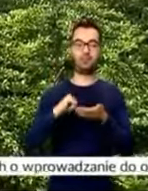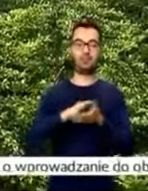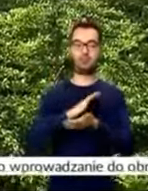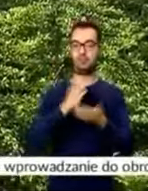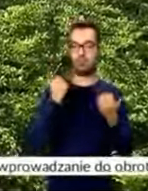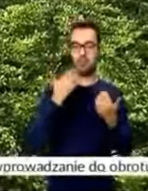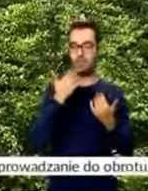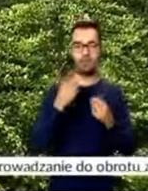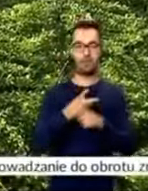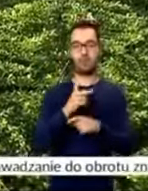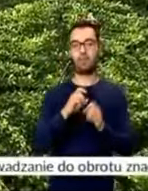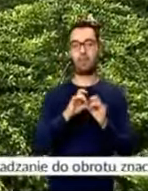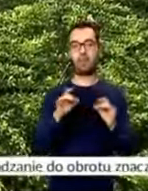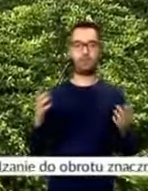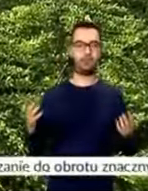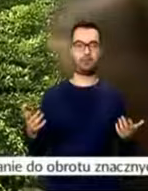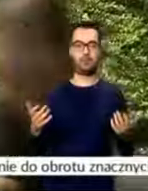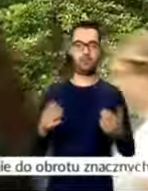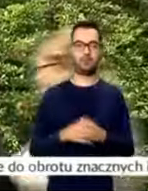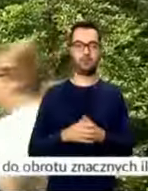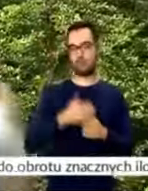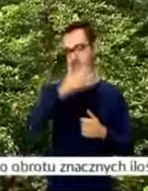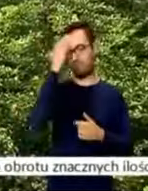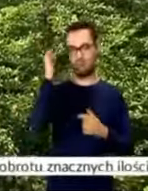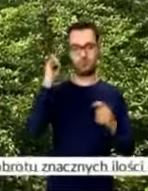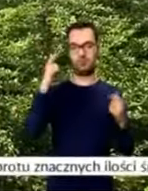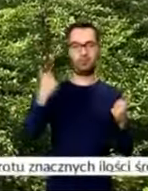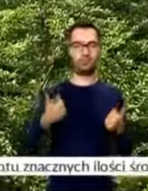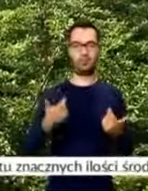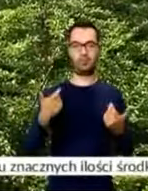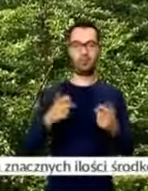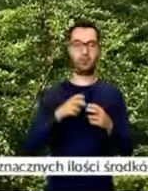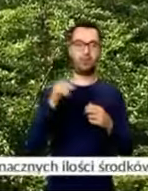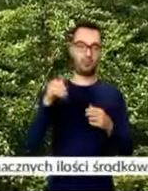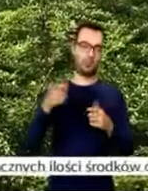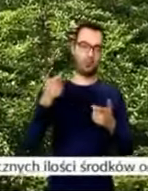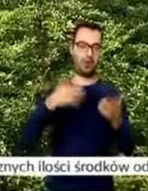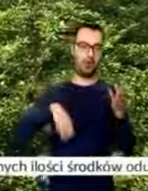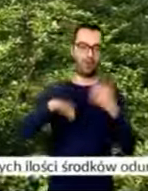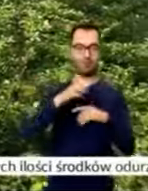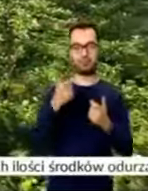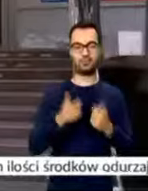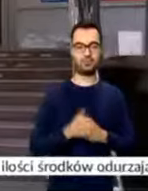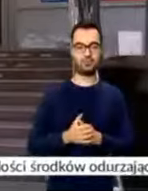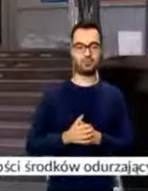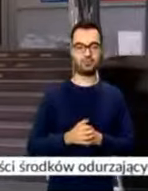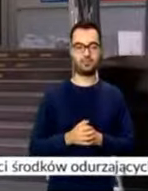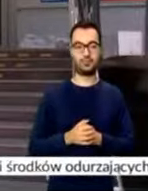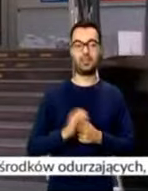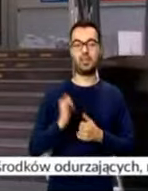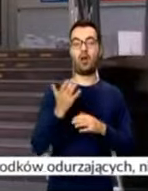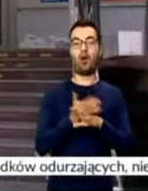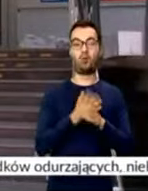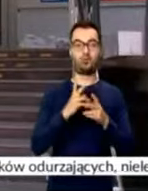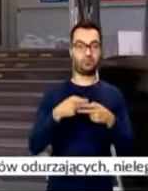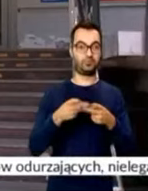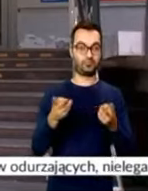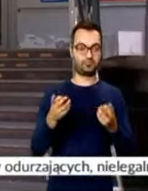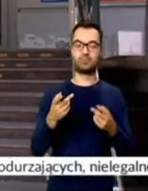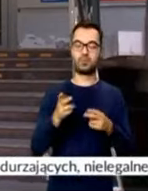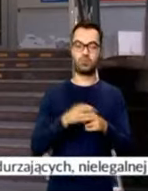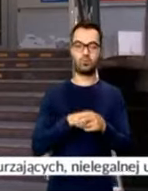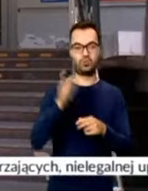możliwości wejścia, pandemia. Nie wiem co się działo w tym czasie. Mogę sobie coś tam kręcili na boku. Kiedy oszustwo wyszło na jaw,